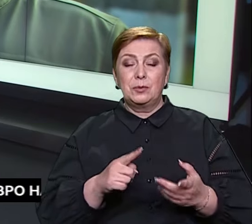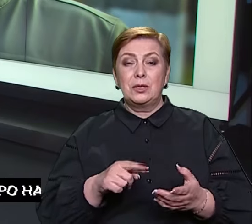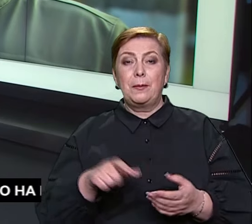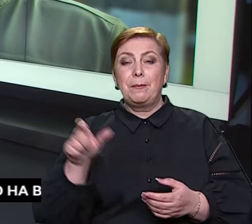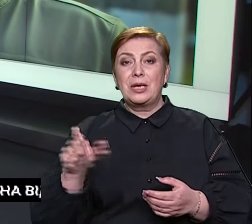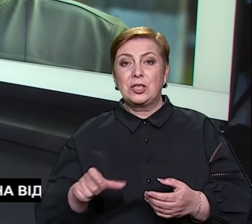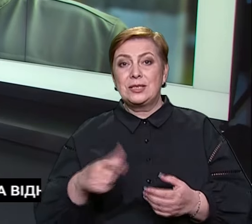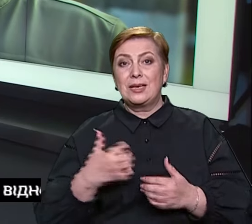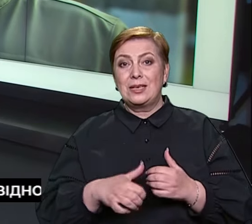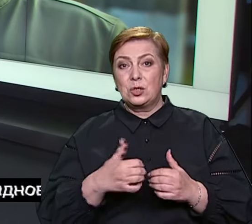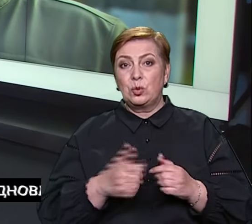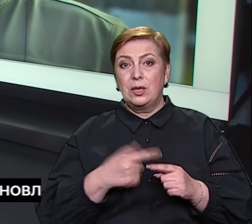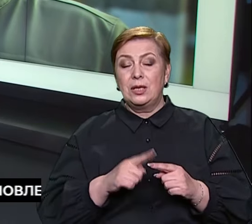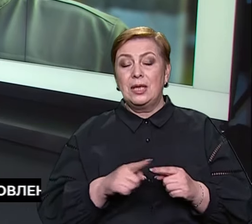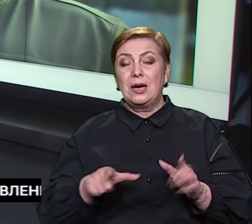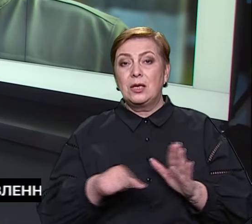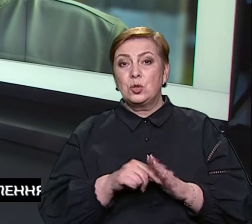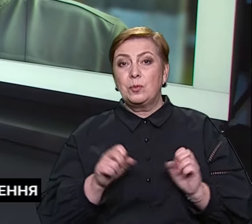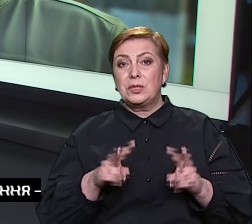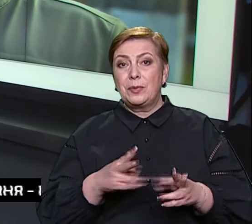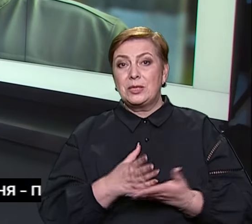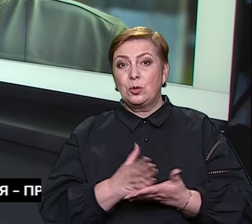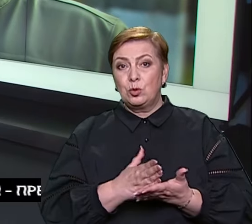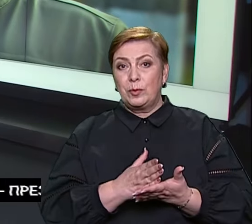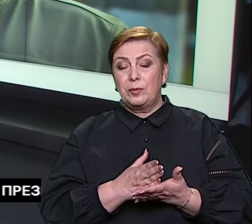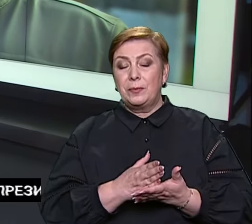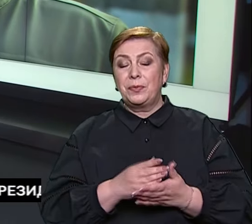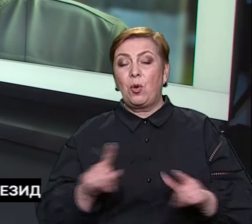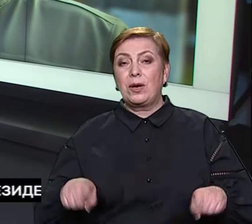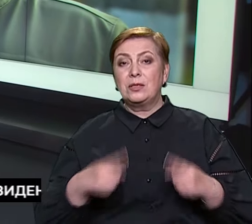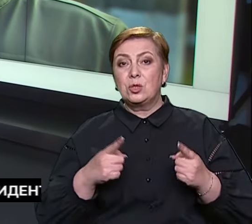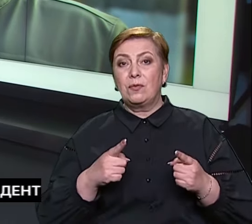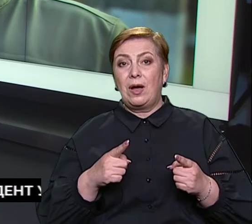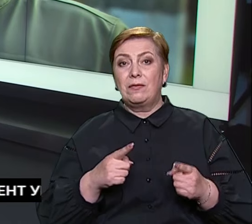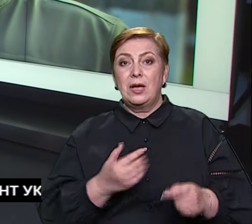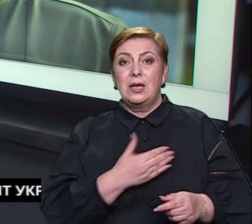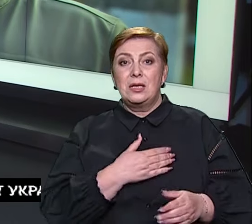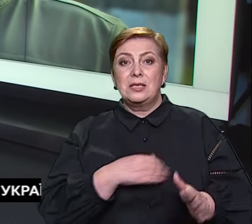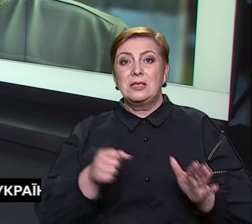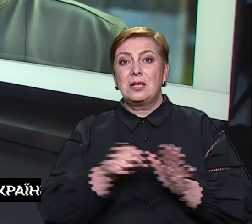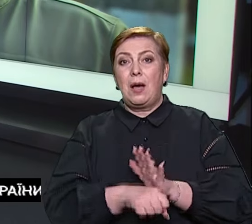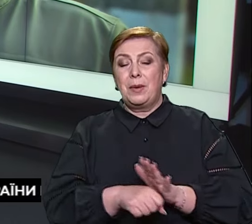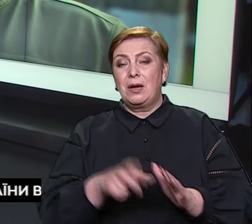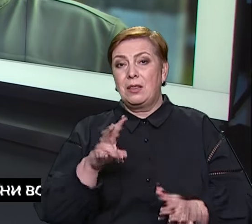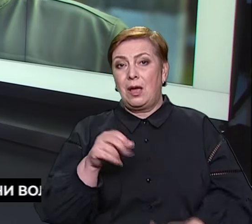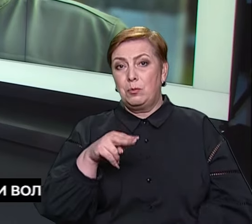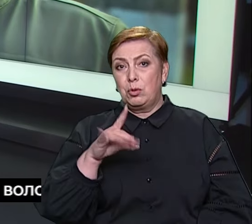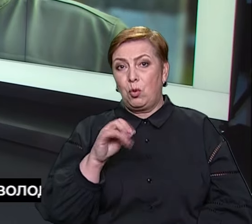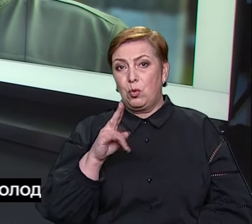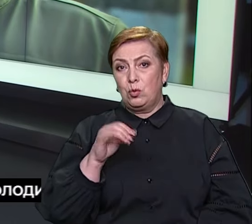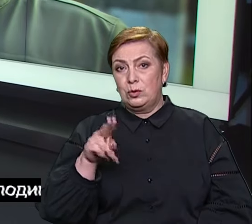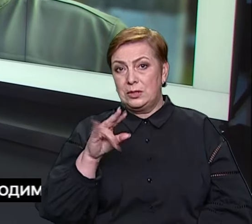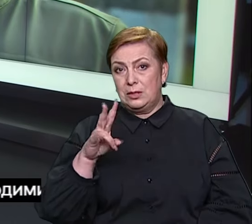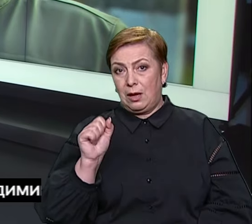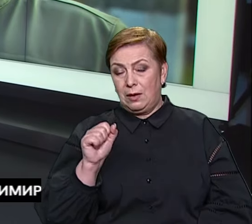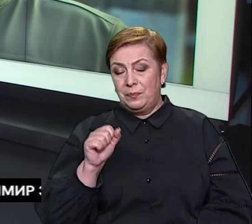разом зі спецслужбами Росії організував замах на Прокудіна. Підозрюваний стежив за начальником Херсонської ОВА за допомогою дрона